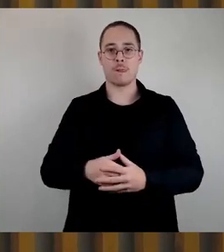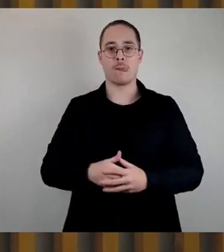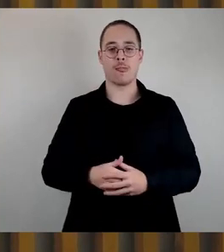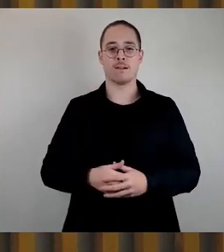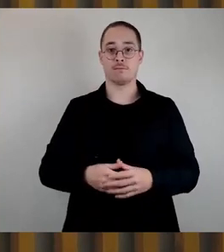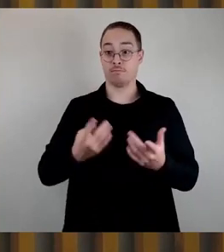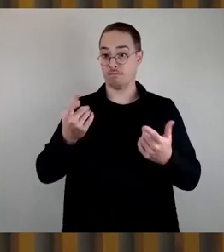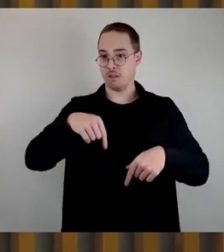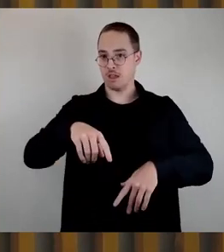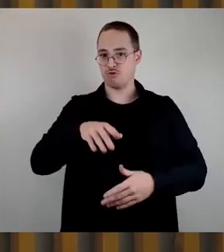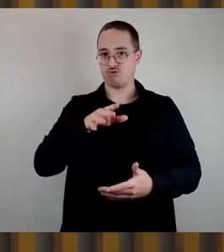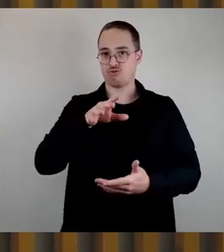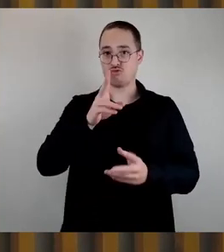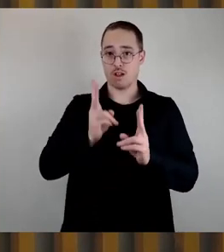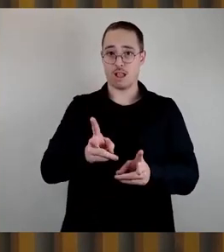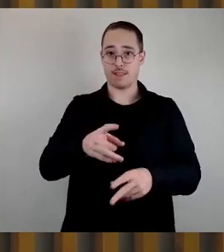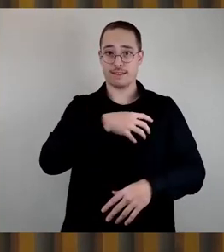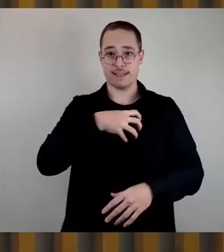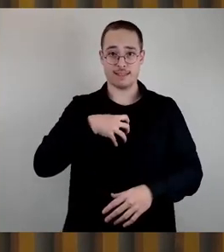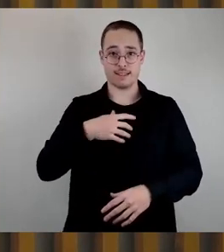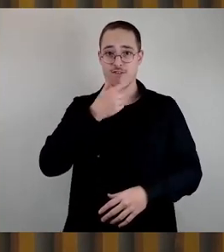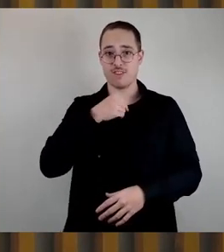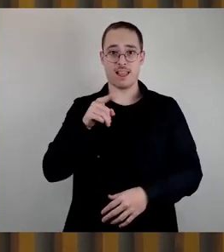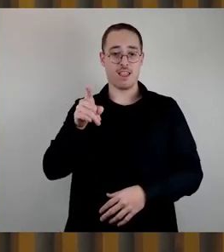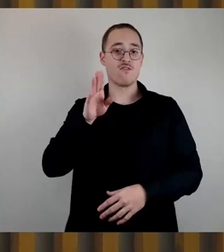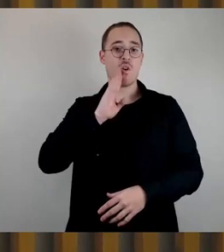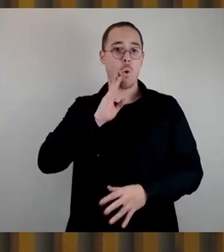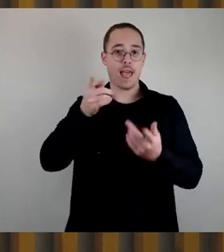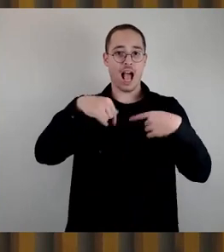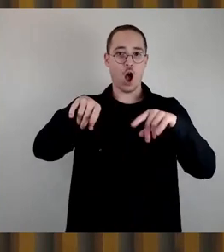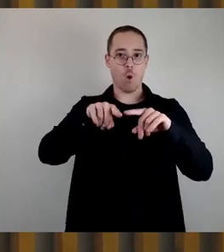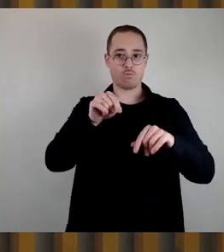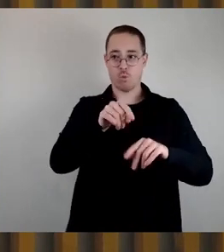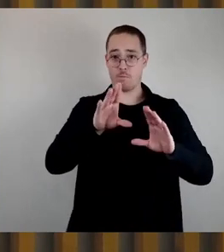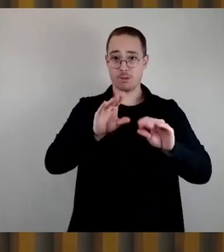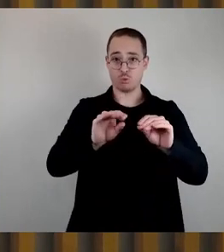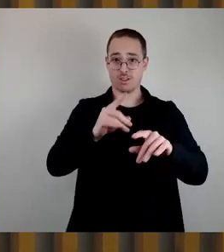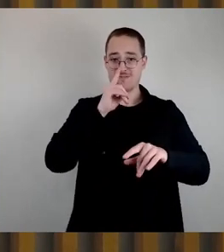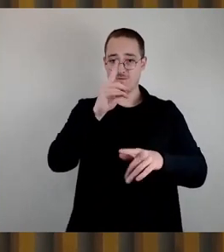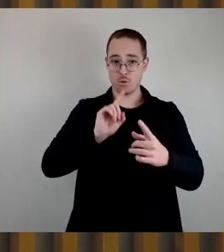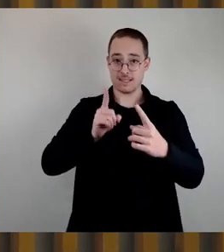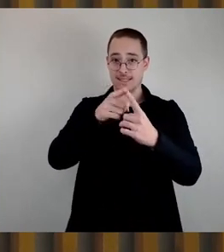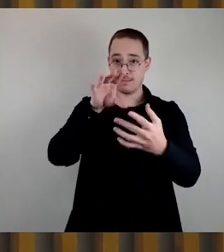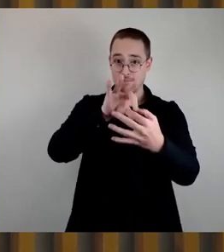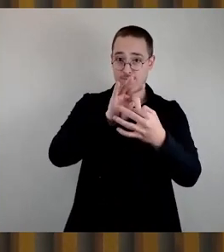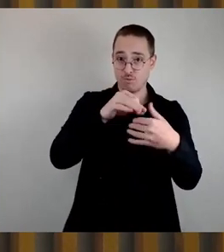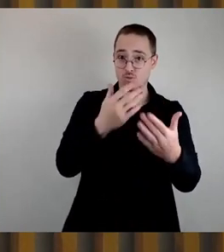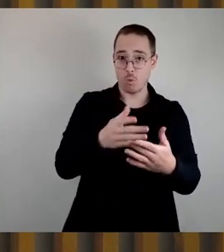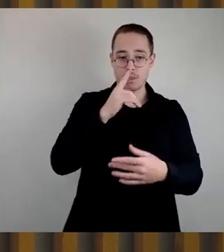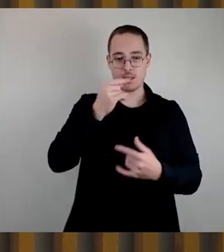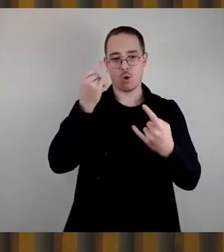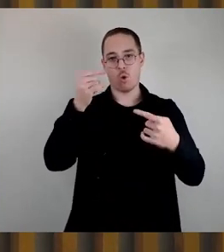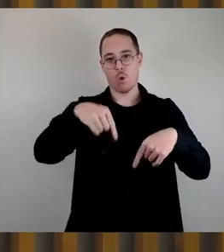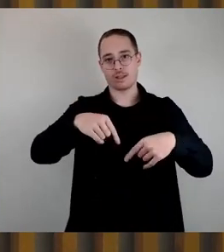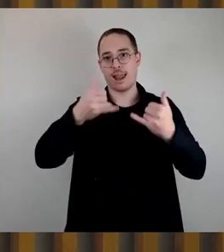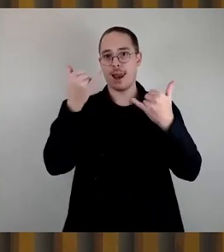von Zweckentfremdung von Wohnraum betroffen ist, nochmal dazu äußern wollen, wäre heute die letzte Chance. Deswegen möchte ich